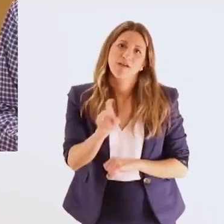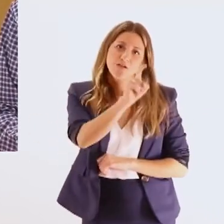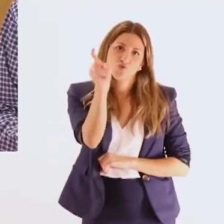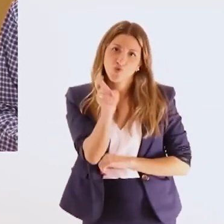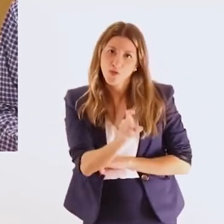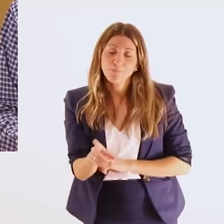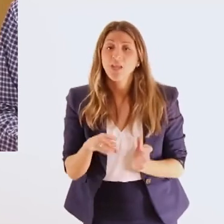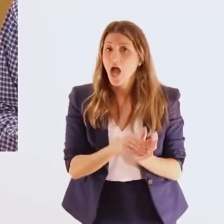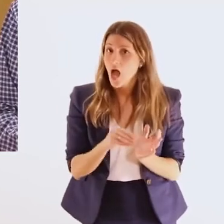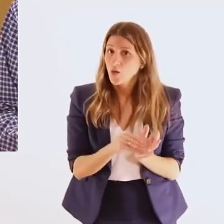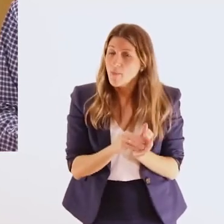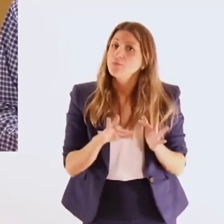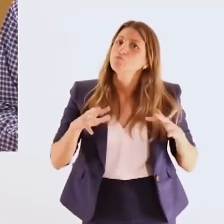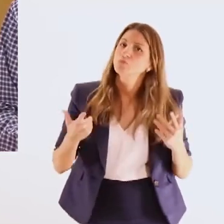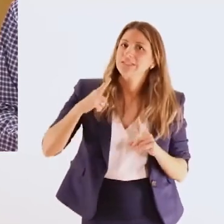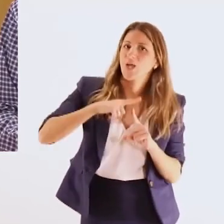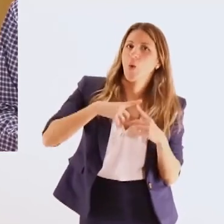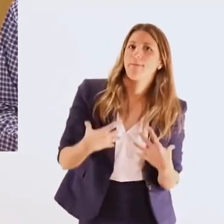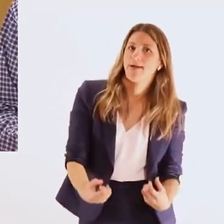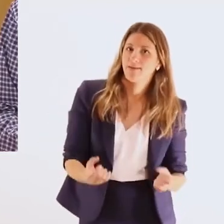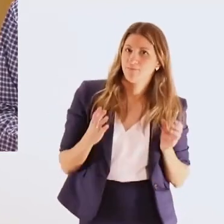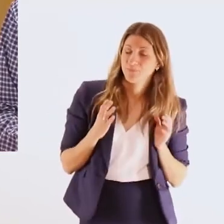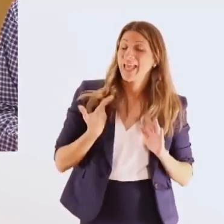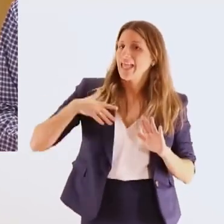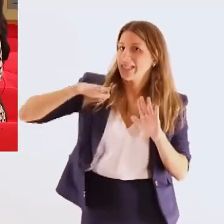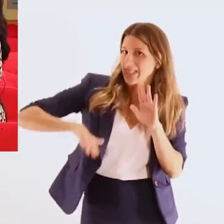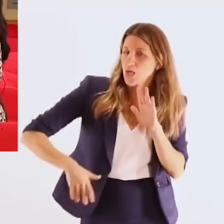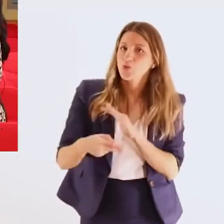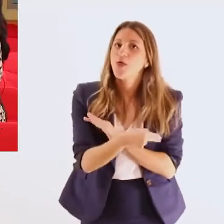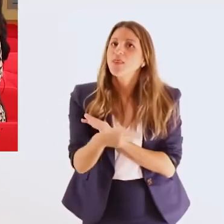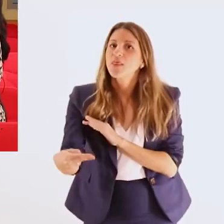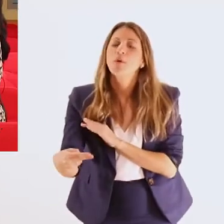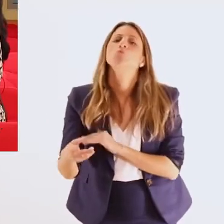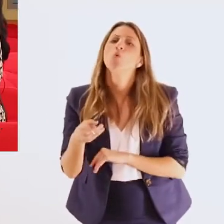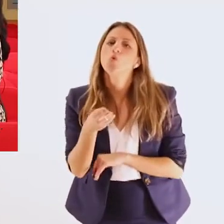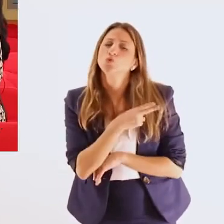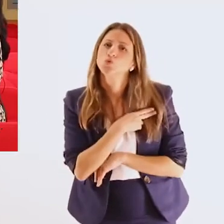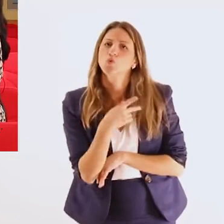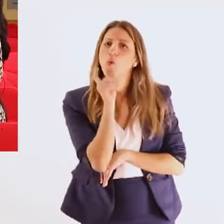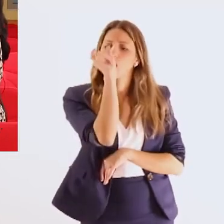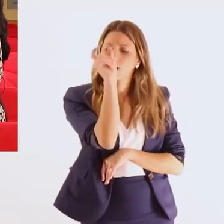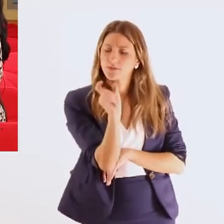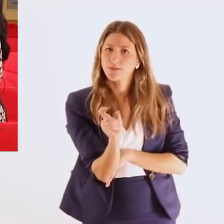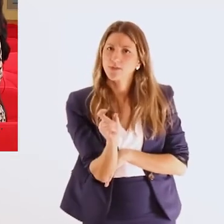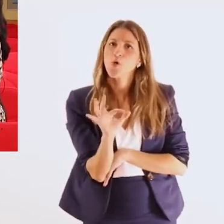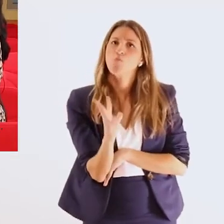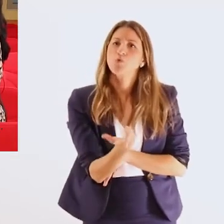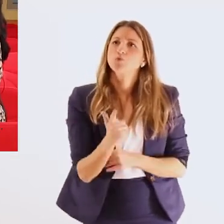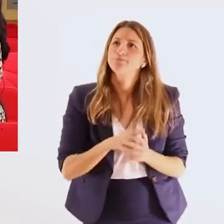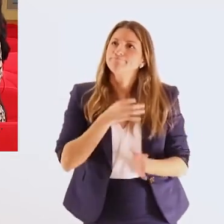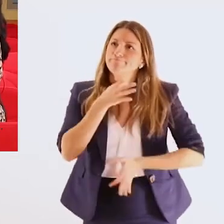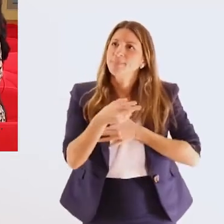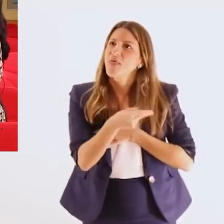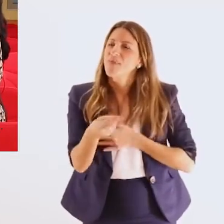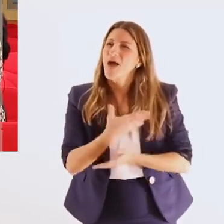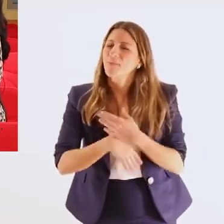άτομα με αναπηρία στην καθημερινότητά τους καθώς και με τη διαθέσιμη υποστηρικτική τεχνολογία Τέλος, με τη χρήση ορθής ορθολογίας ορολογίας δηλαδή